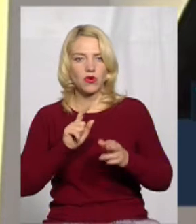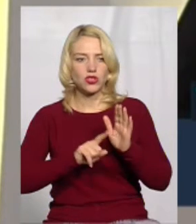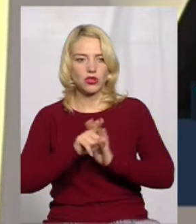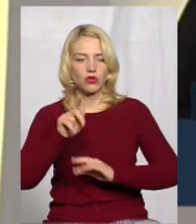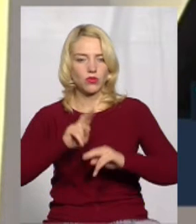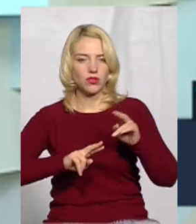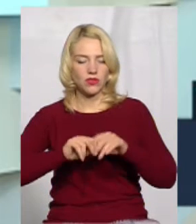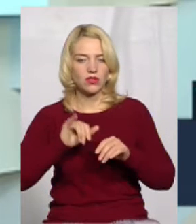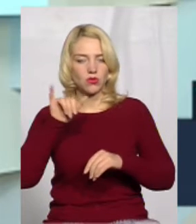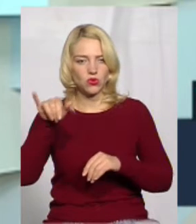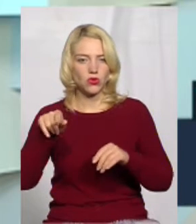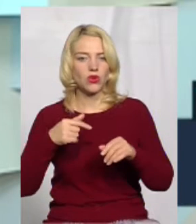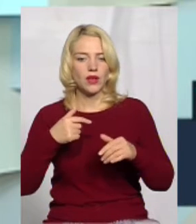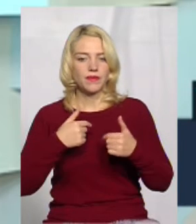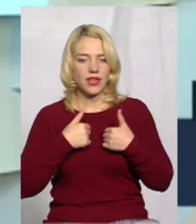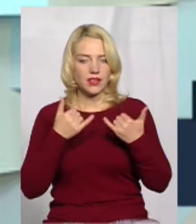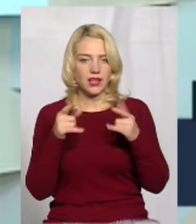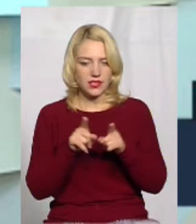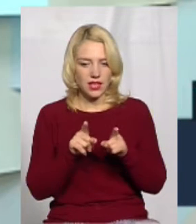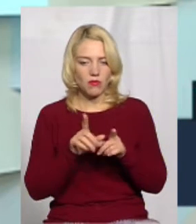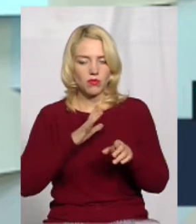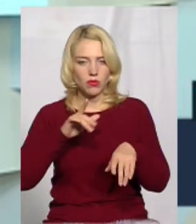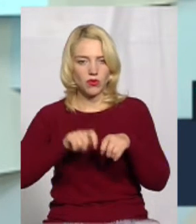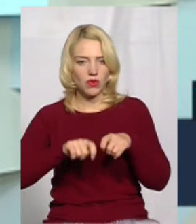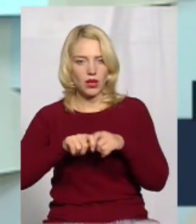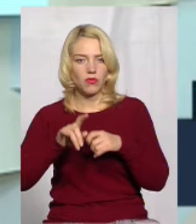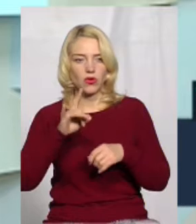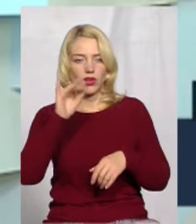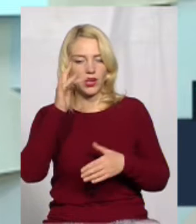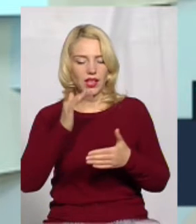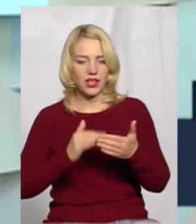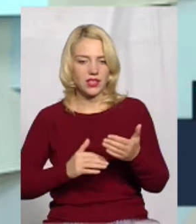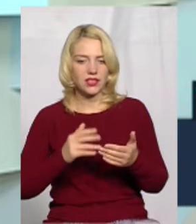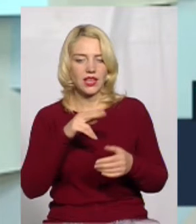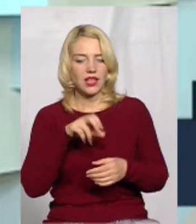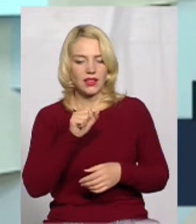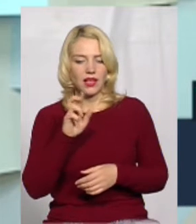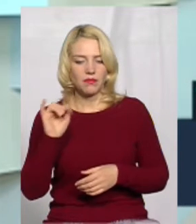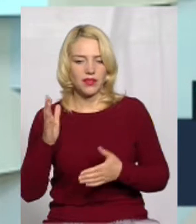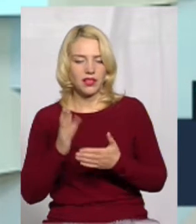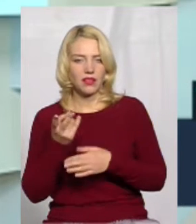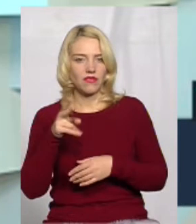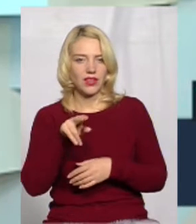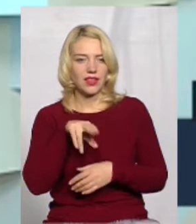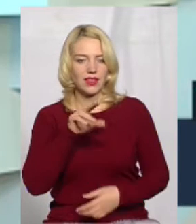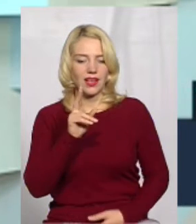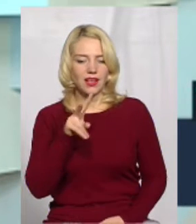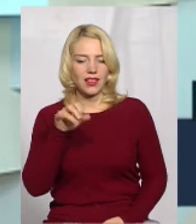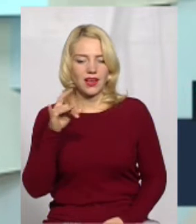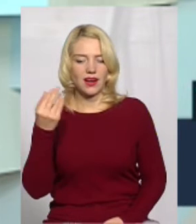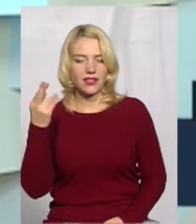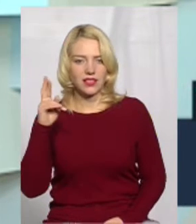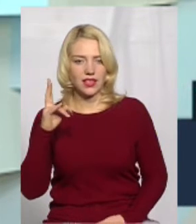сьогодні, я так само перевіряла, по реєстру Дабі є тільки дві декларації на початок.